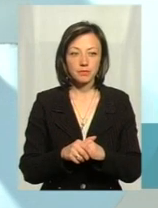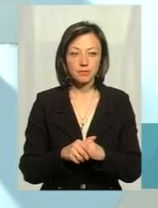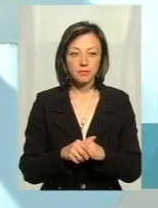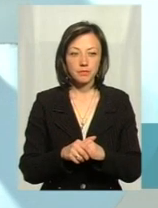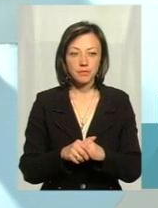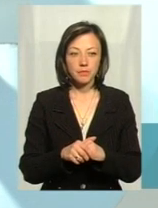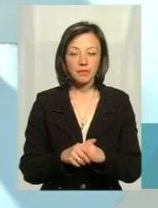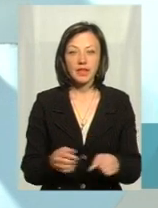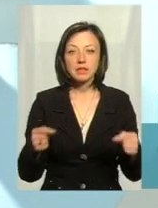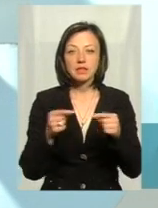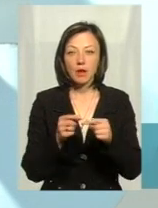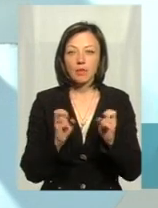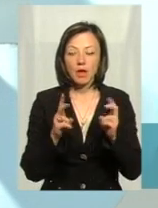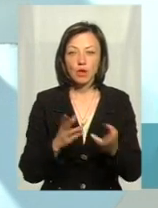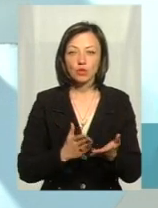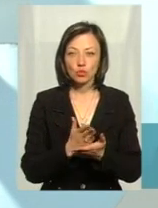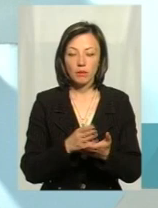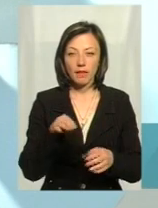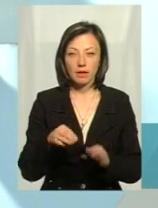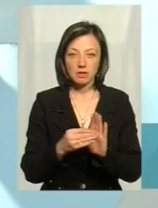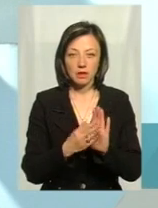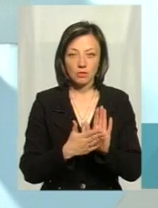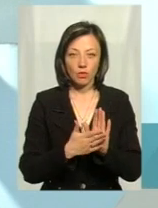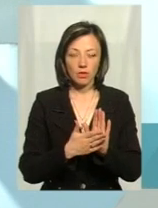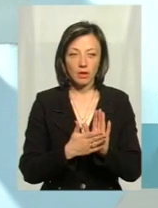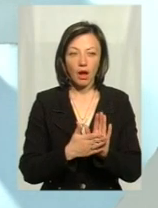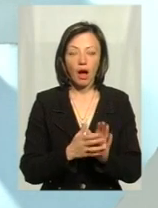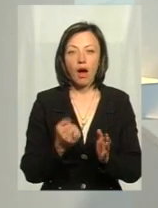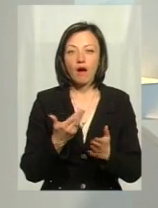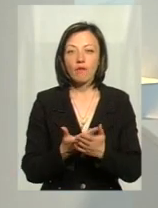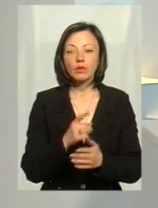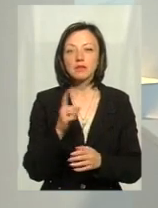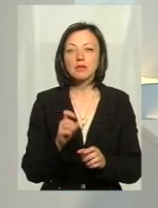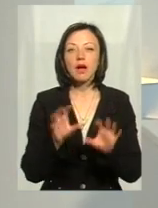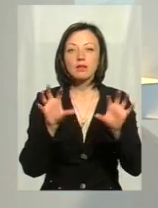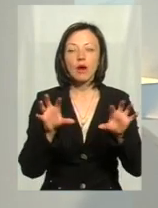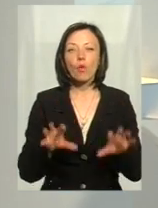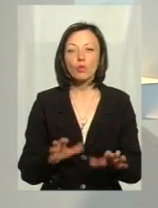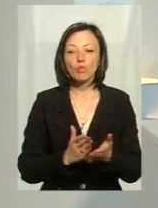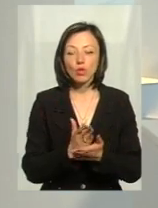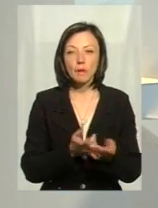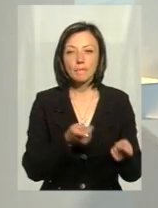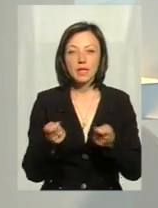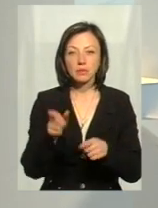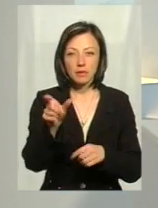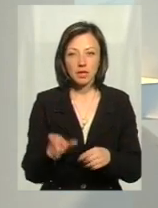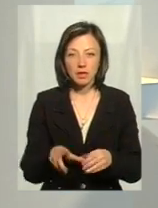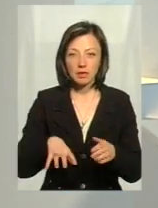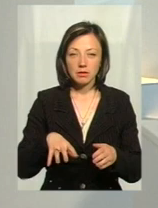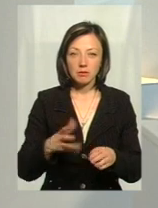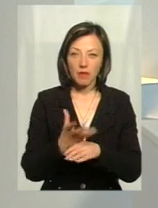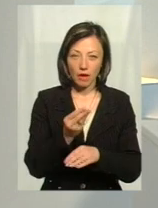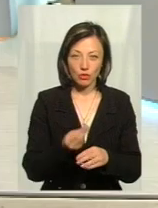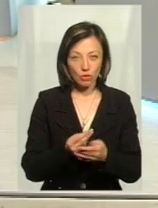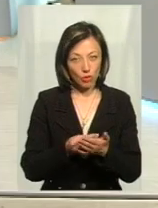Саме як служба таксі зареєстрована таке. А от скажіть, за легальну послугу із перевезення пасажир сплачує дорожче?